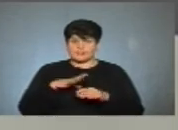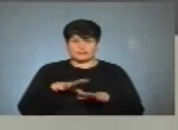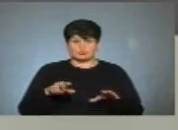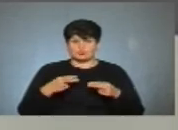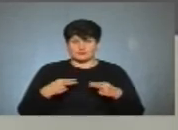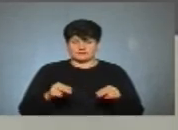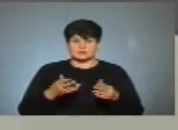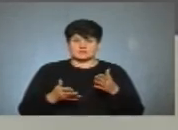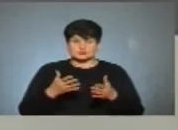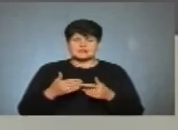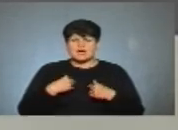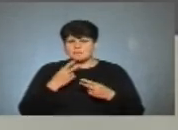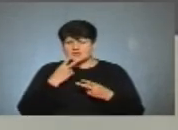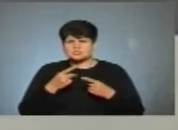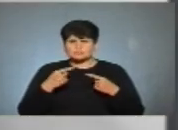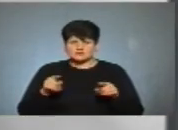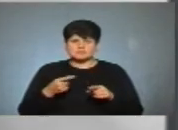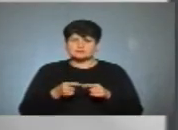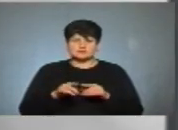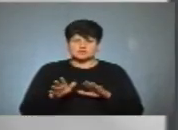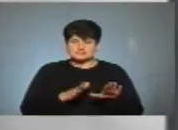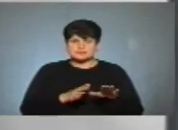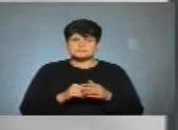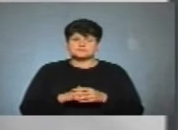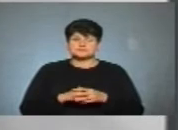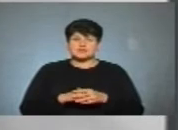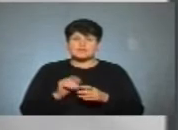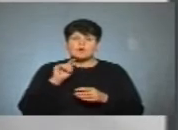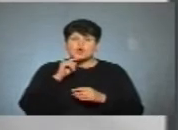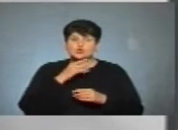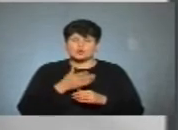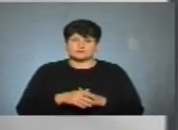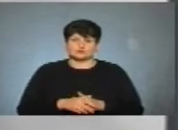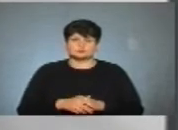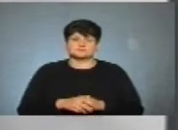продавати. Я бачила інакше, але ми не працюємо. я хотіла про економіку.